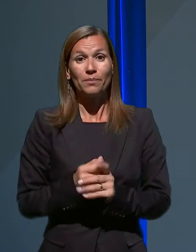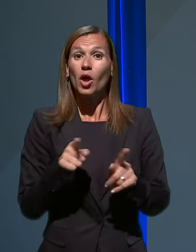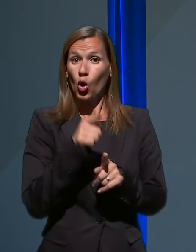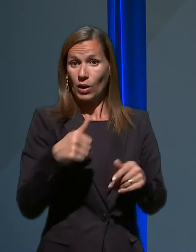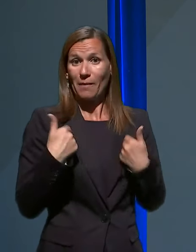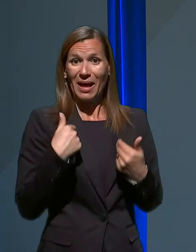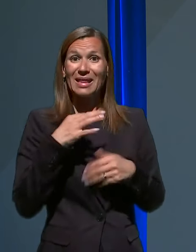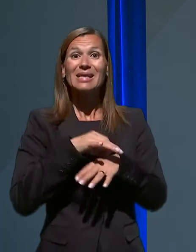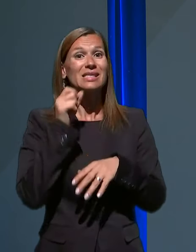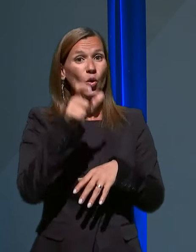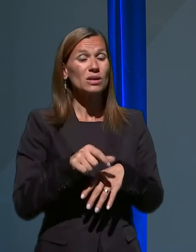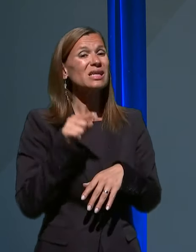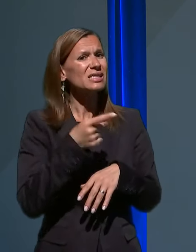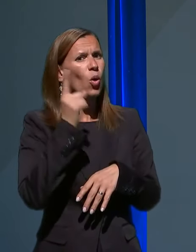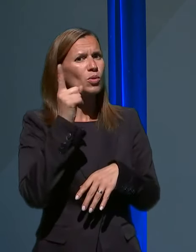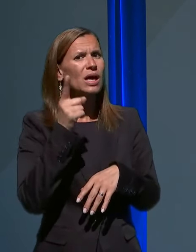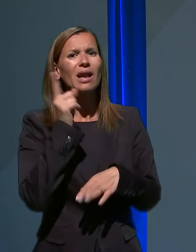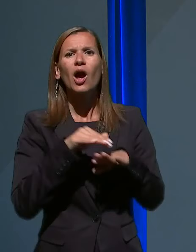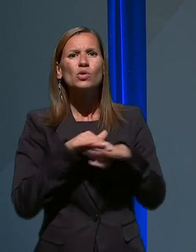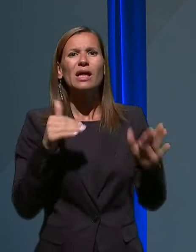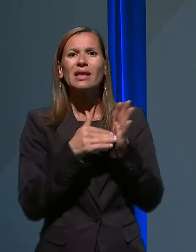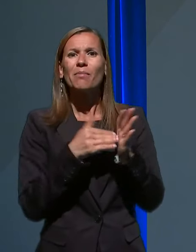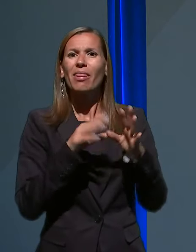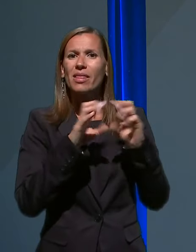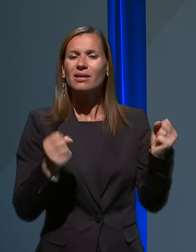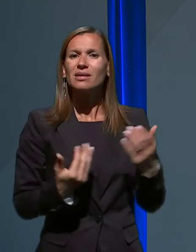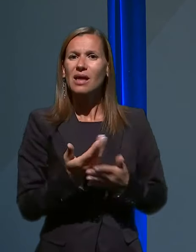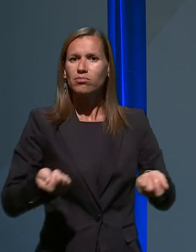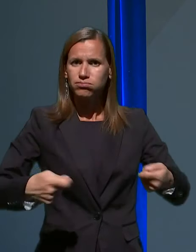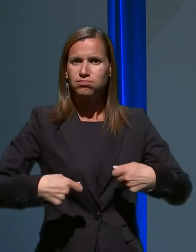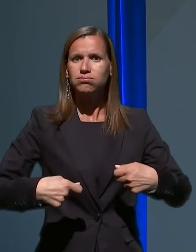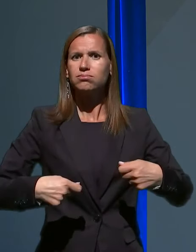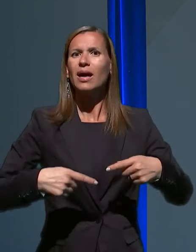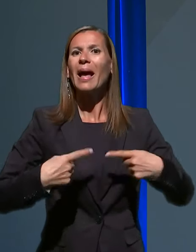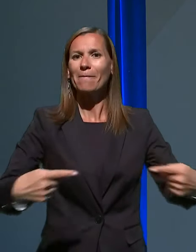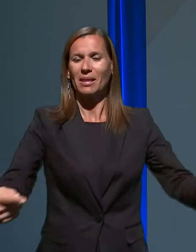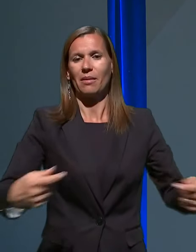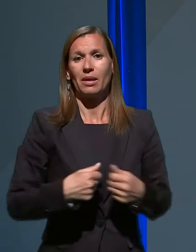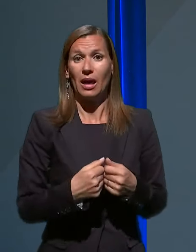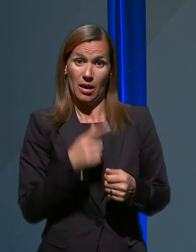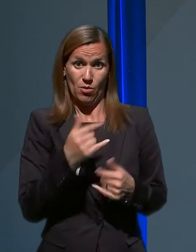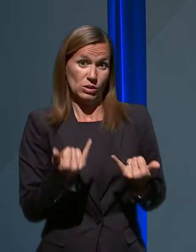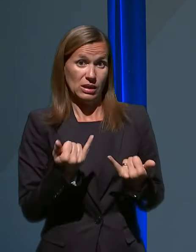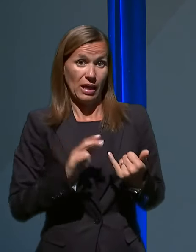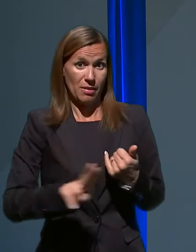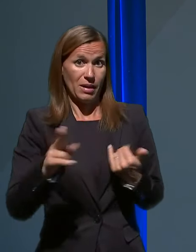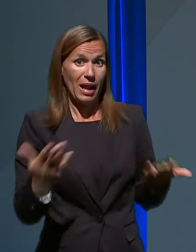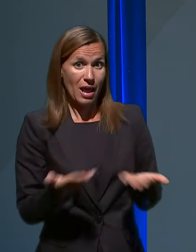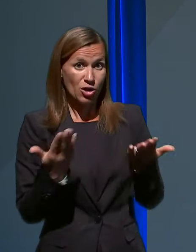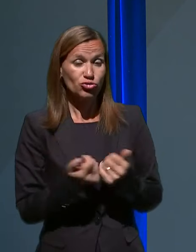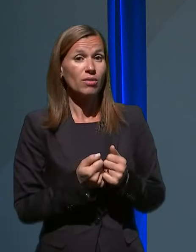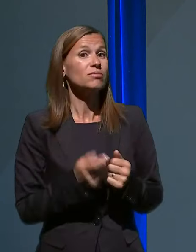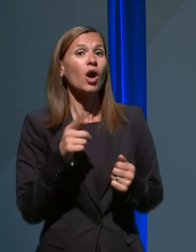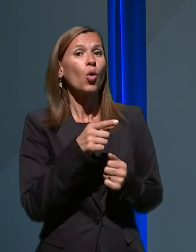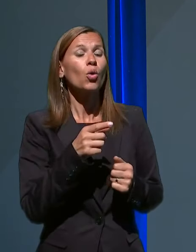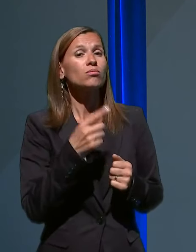ste opozarjali, kaj vse je potrebno narediti za jezitev epidemije. Bo sedaj lažje? In kako ocenjujete